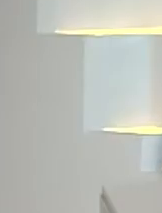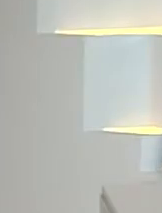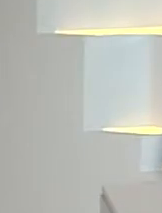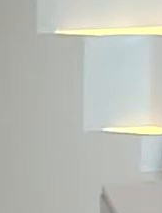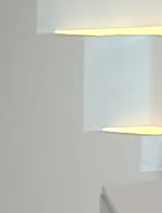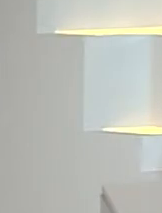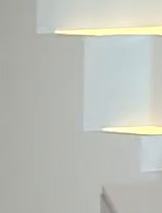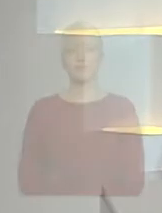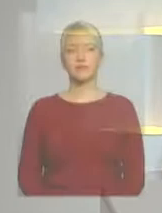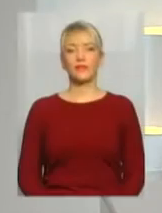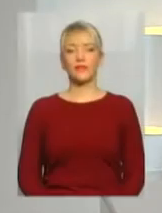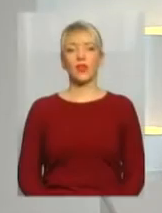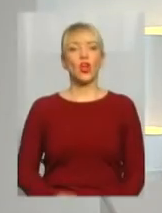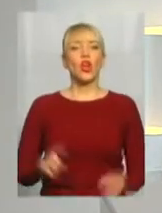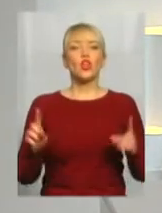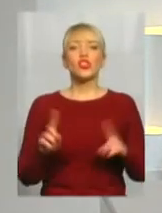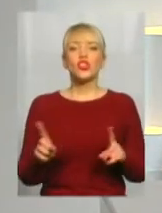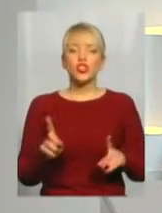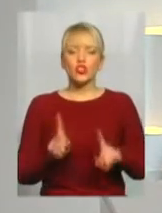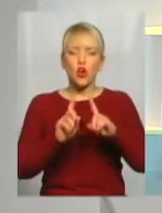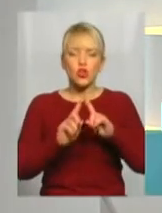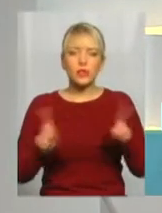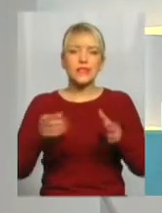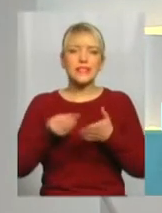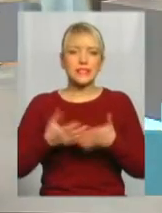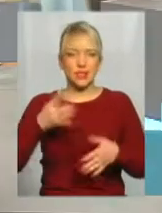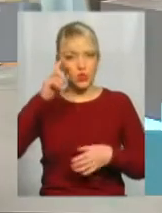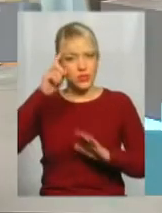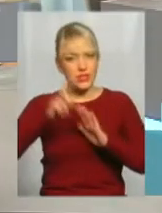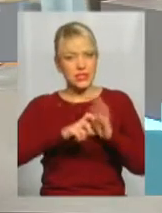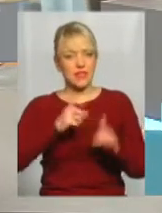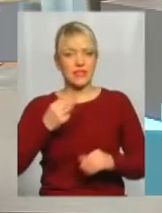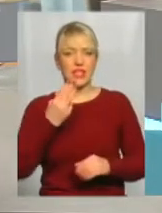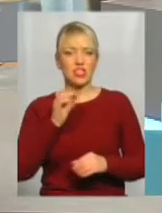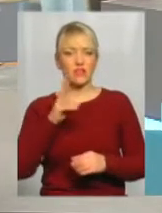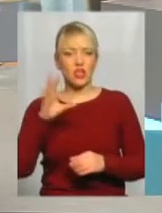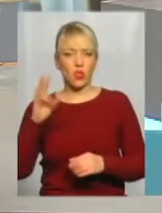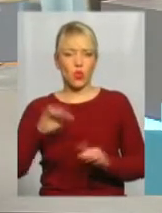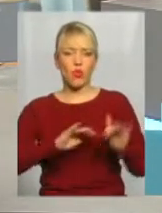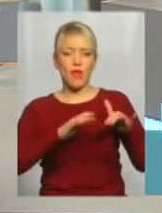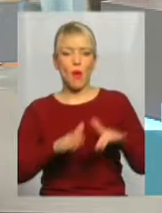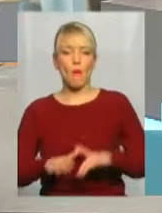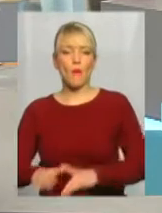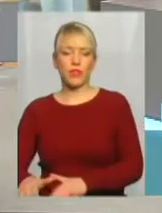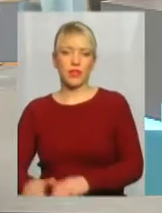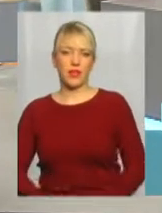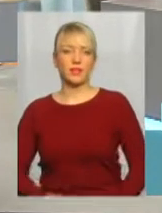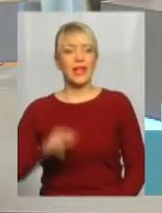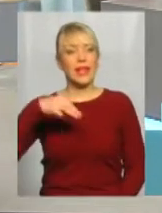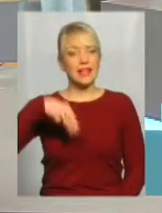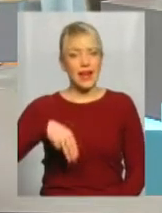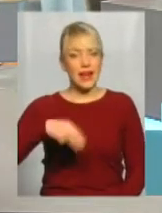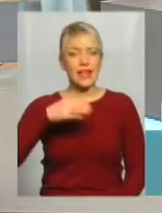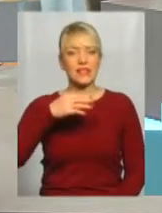Завіла Олександровна, що особливо цінного дізнався Шевченко на поділлі? Тарас Шевченко